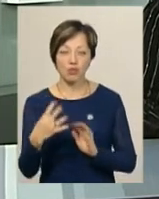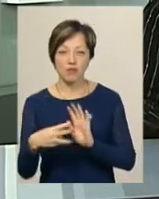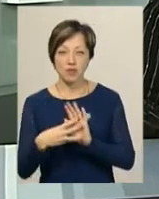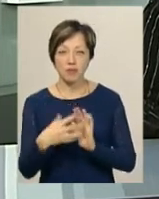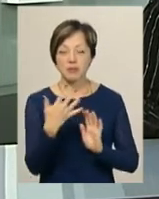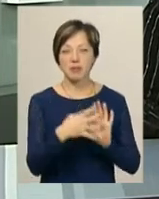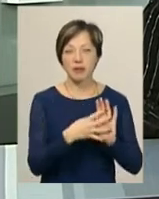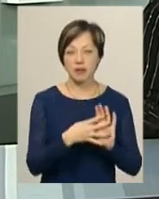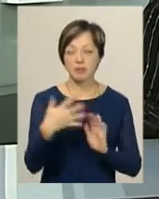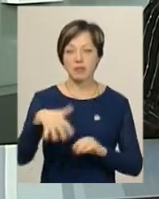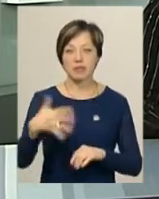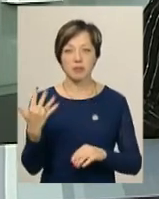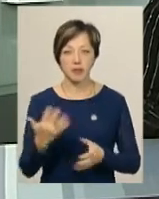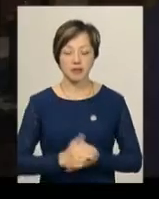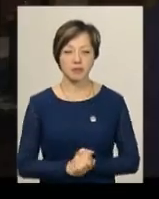59-55.